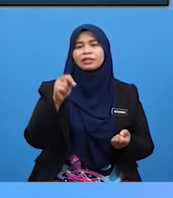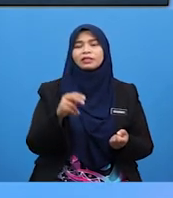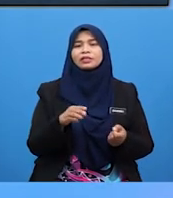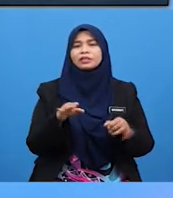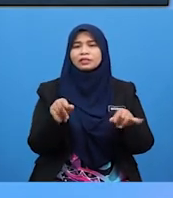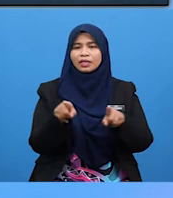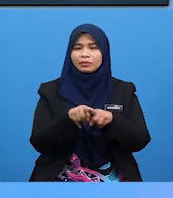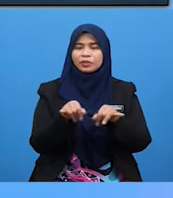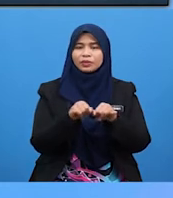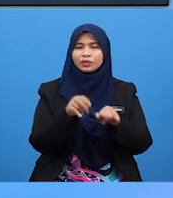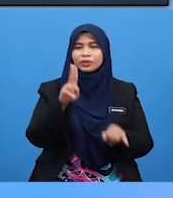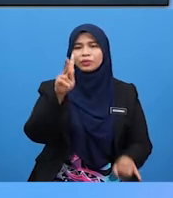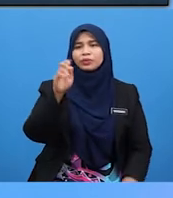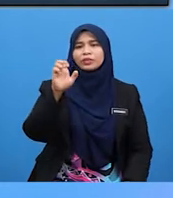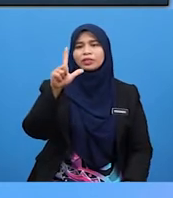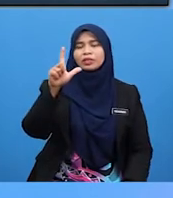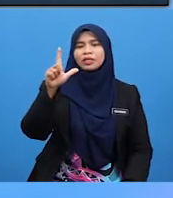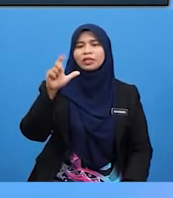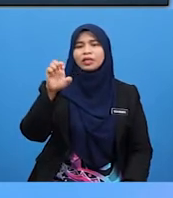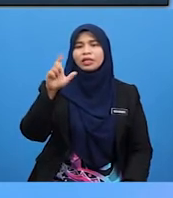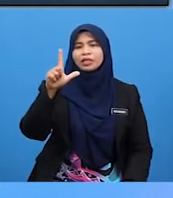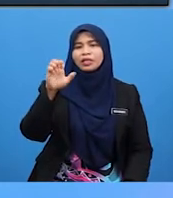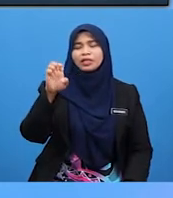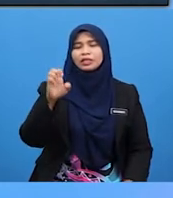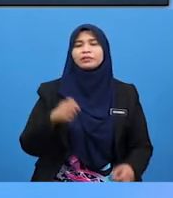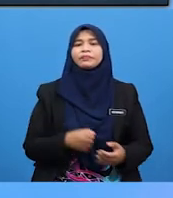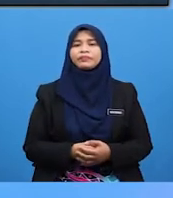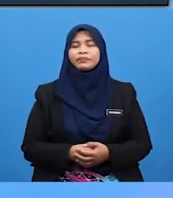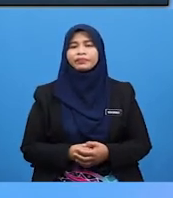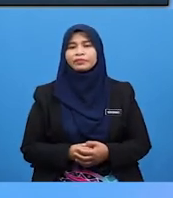juga Menghasilkan bunyi Melalui petikan.